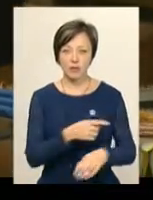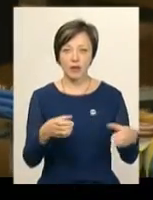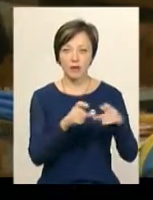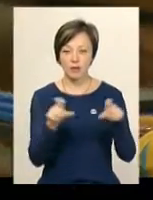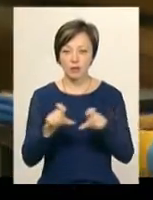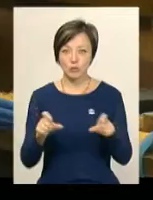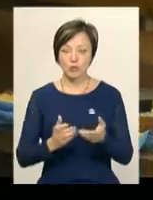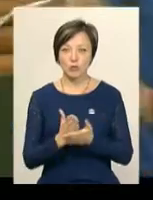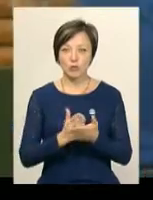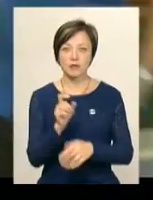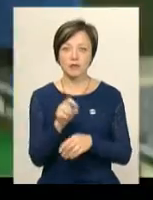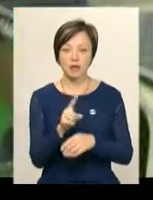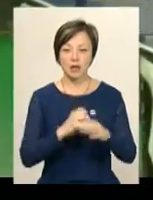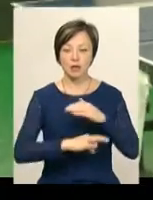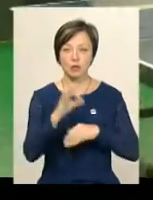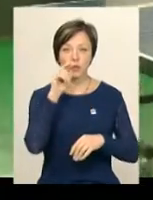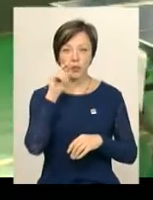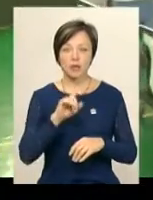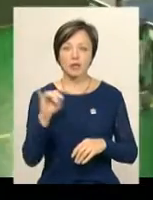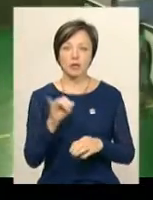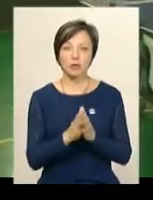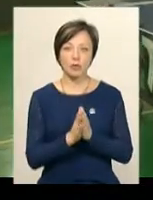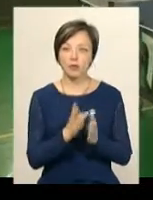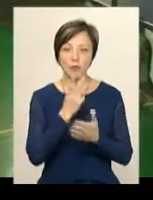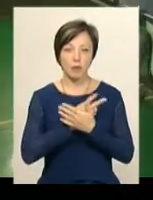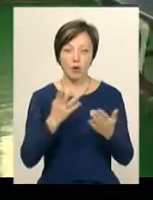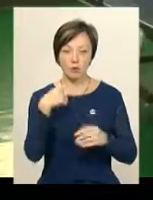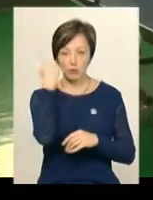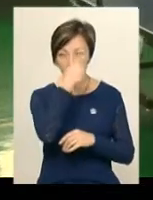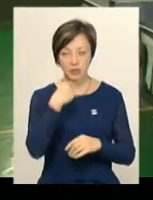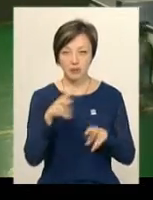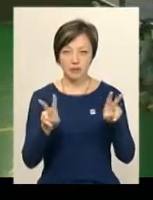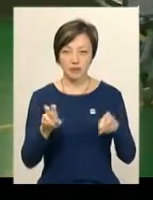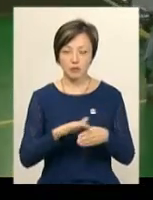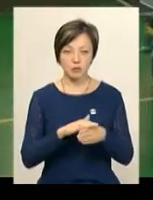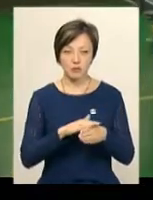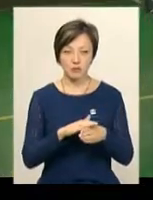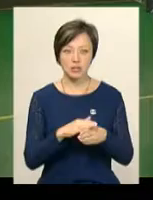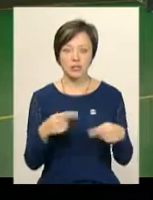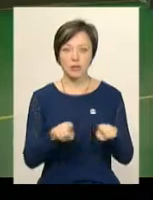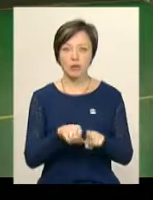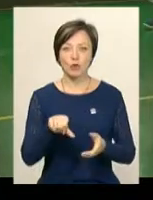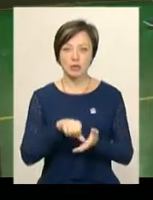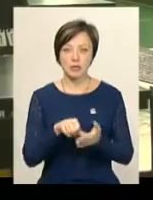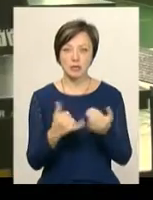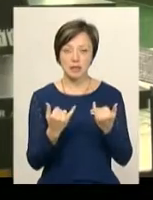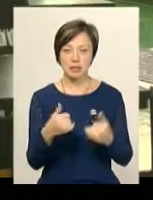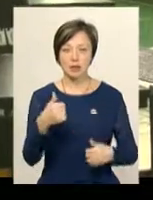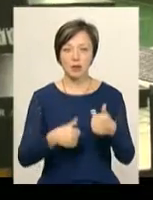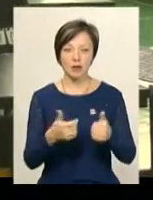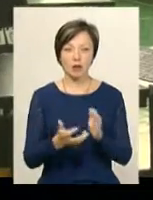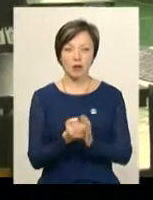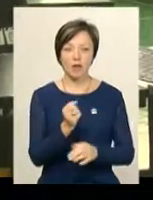яких виконують службові завдання на сході країни та просять не показувати їхніх облич і не називати прізвищ. Із таким учасником зараз змагається